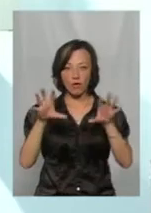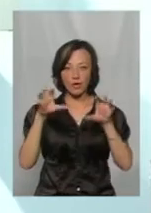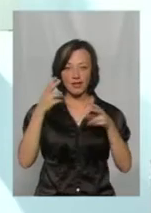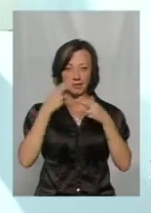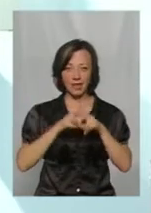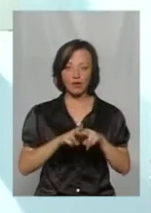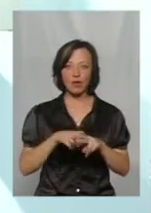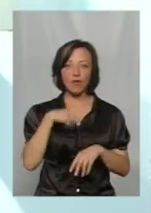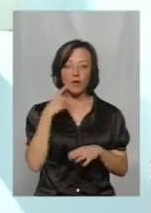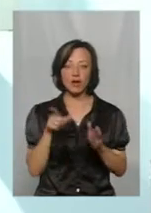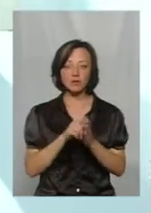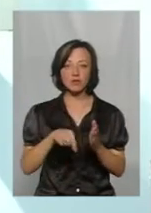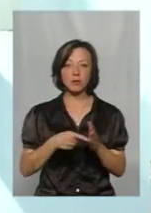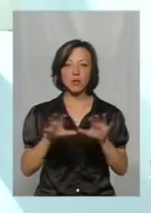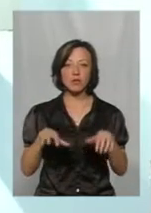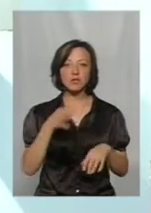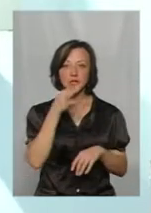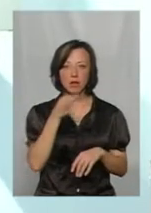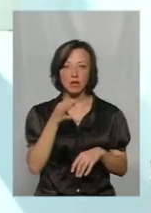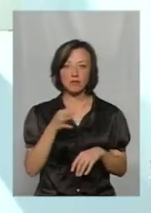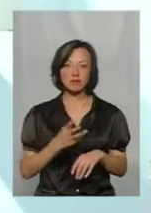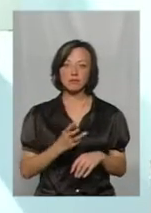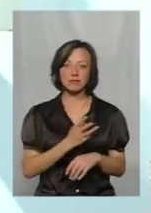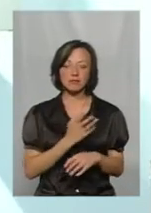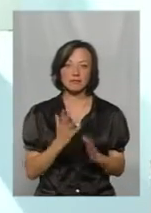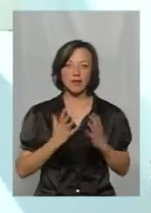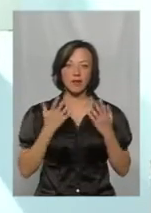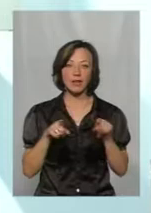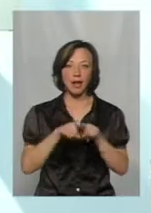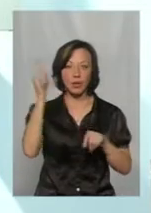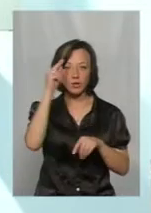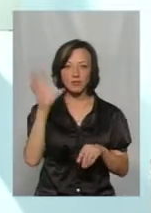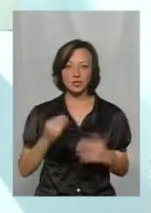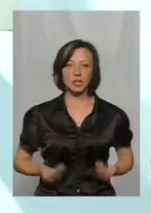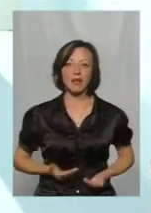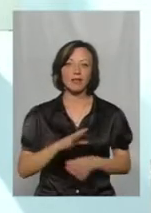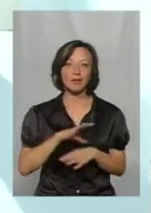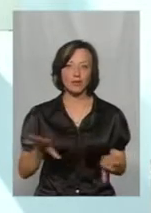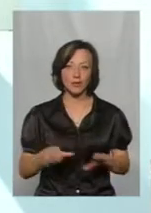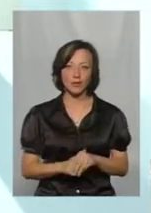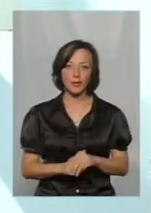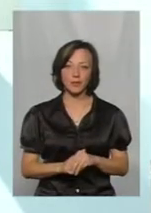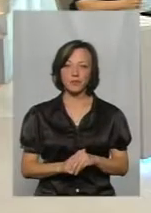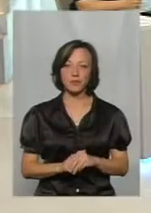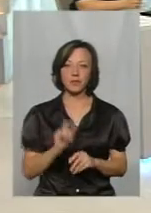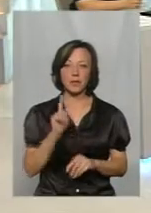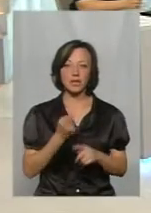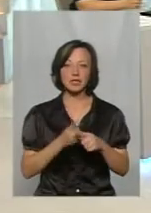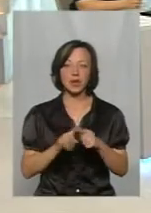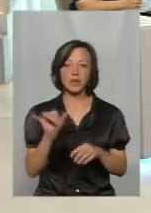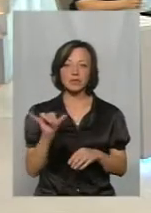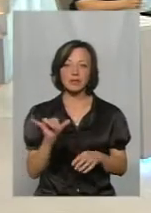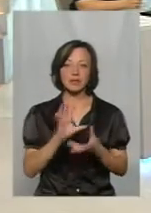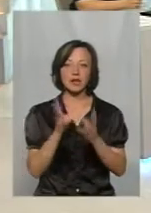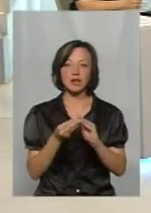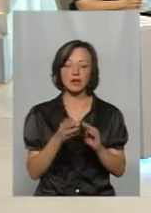говорячи з міським головою, сказала, що вона в захваті, тому що таких учнів в неї за все життя не було. До речі, цей університет, це